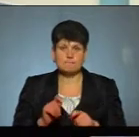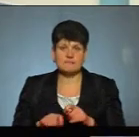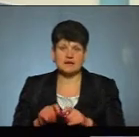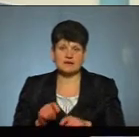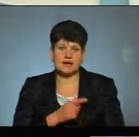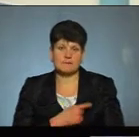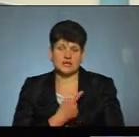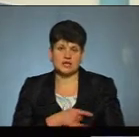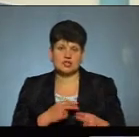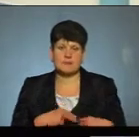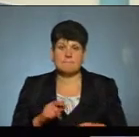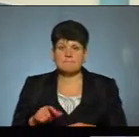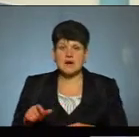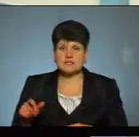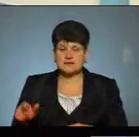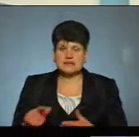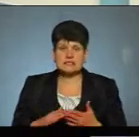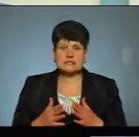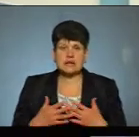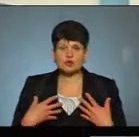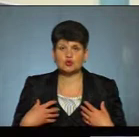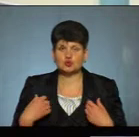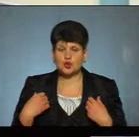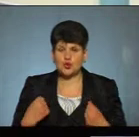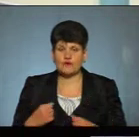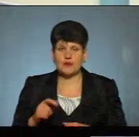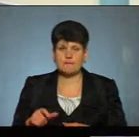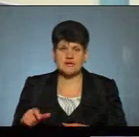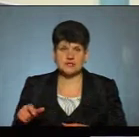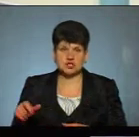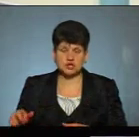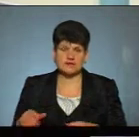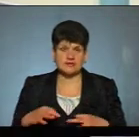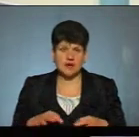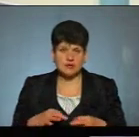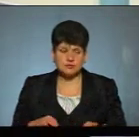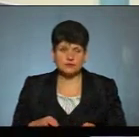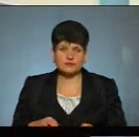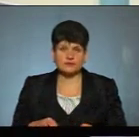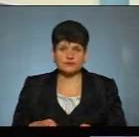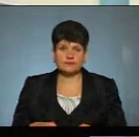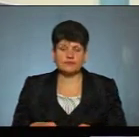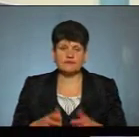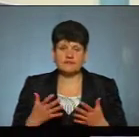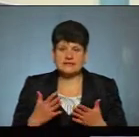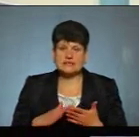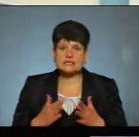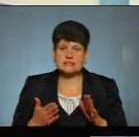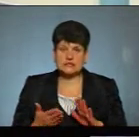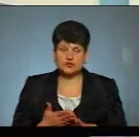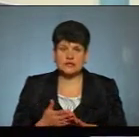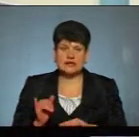медичними працівниками стану здоров'я пасажирів транспортних засобів, вияснення ситуації і